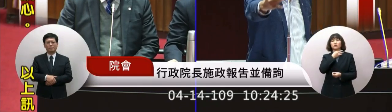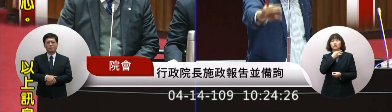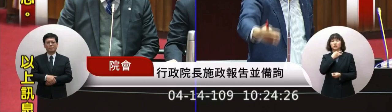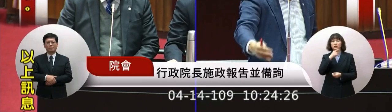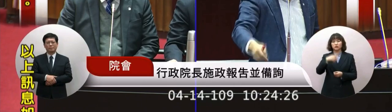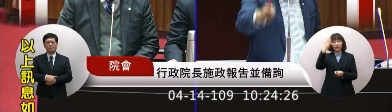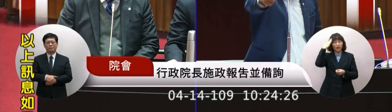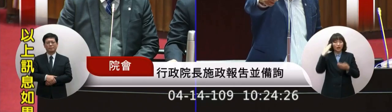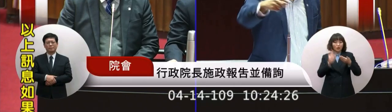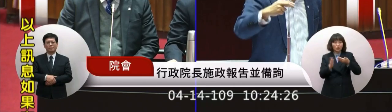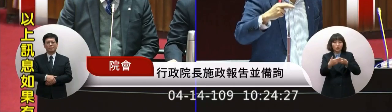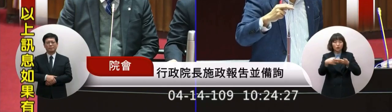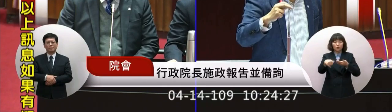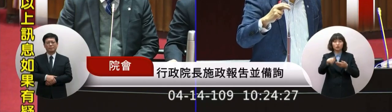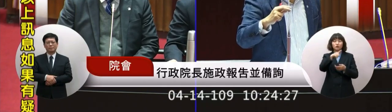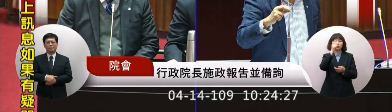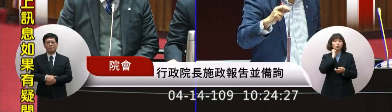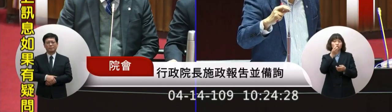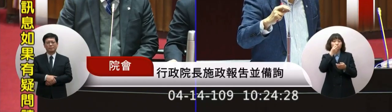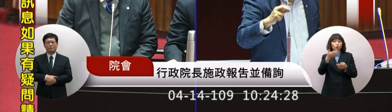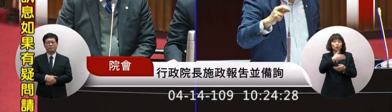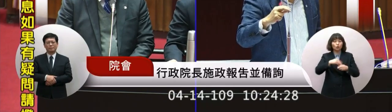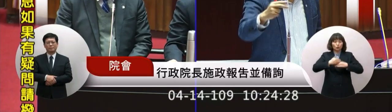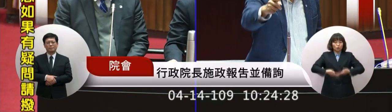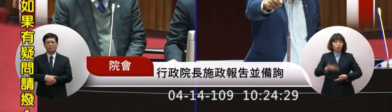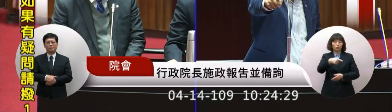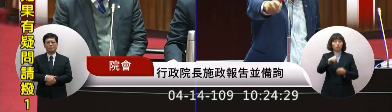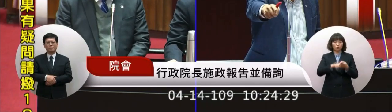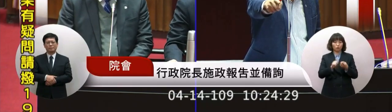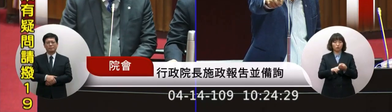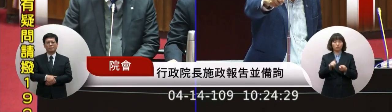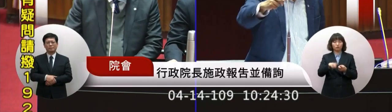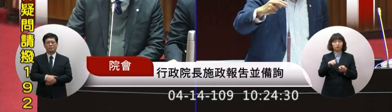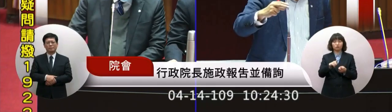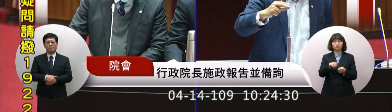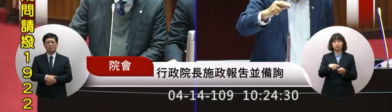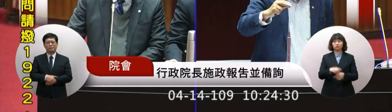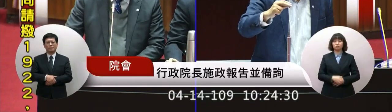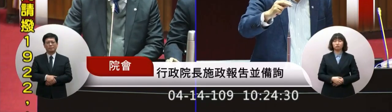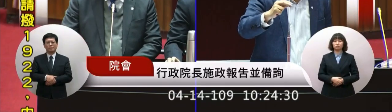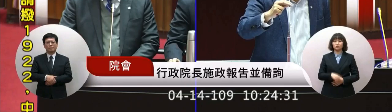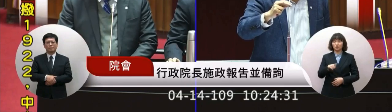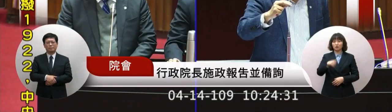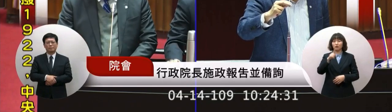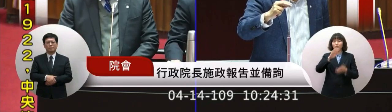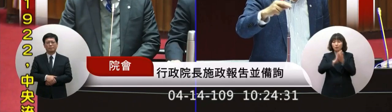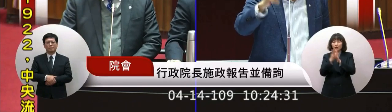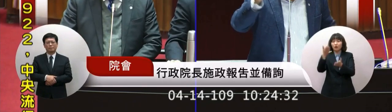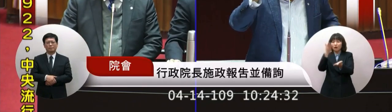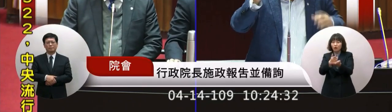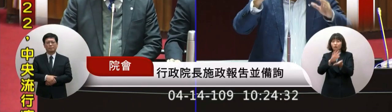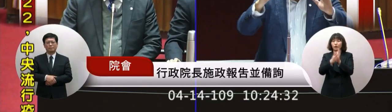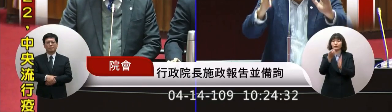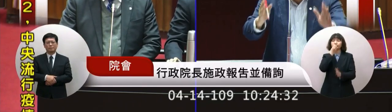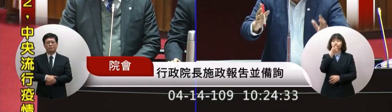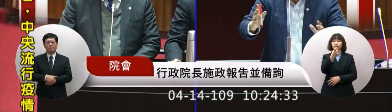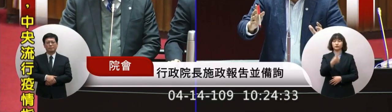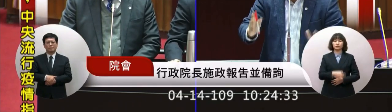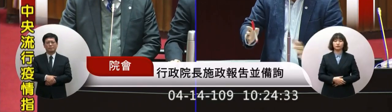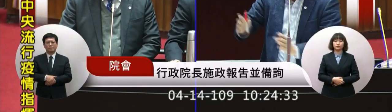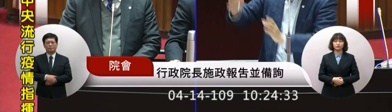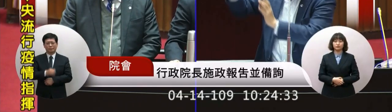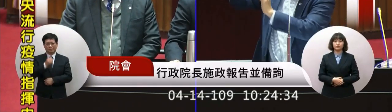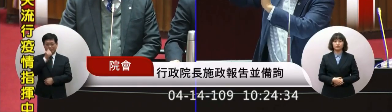也要吃蝴蝴魚對不對 因為你這樣緊緊還要吃蝴蝴魚就沒吃所以我會